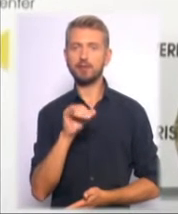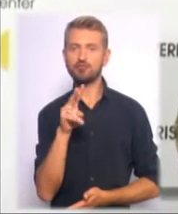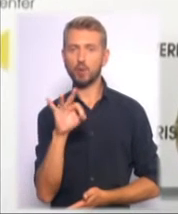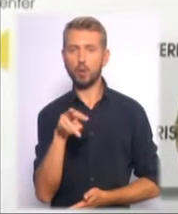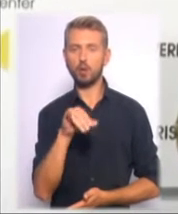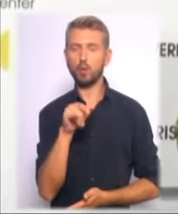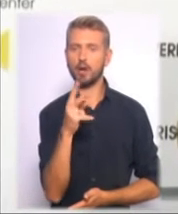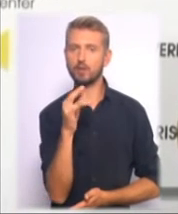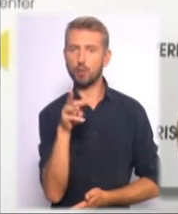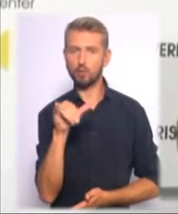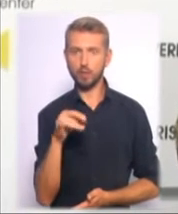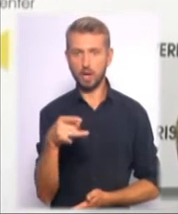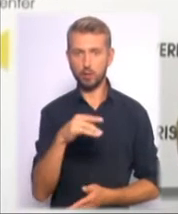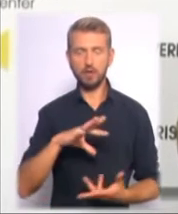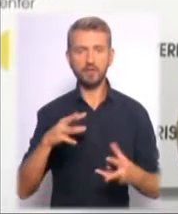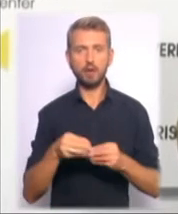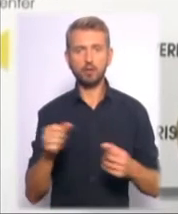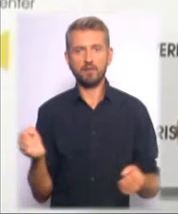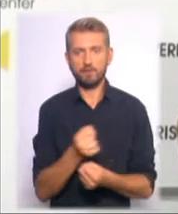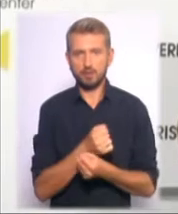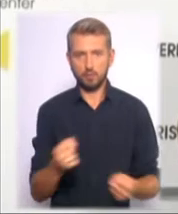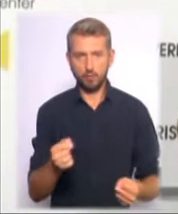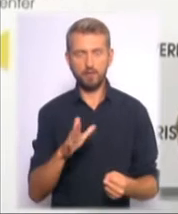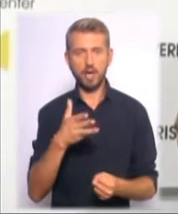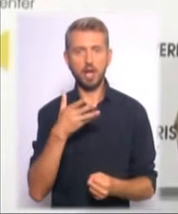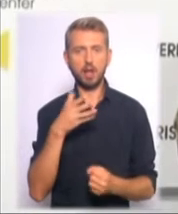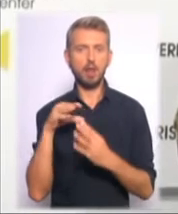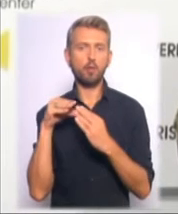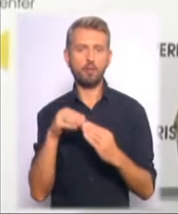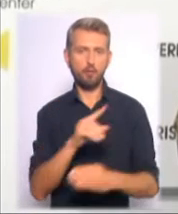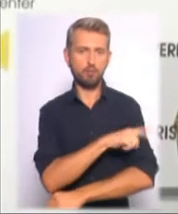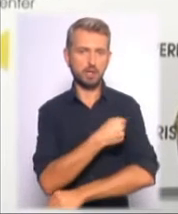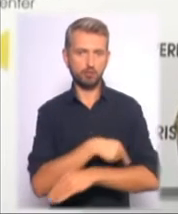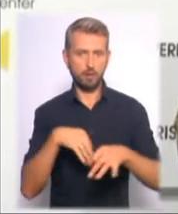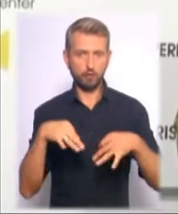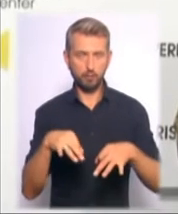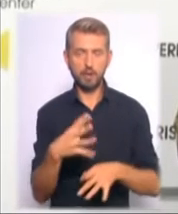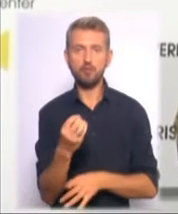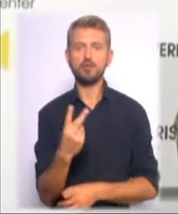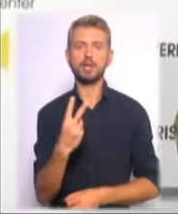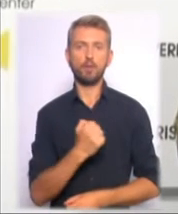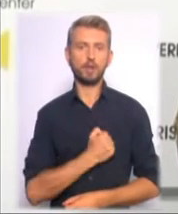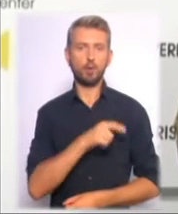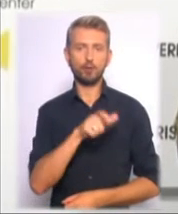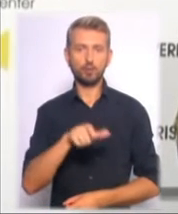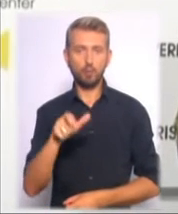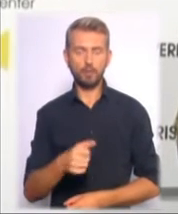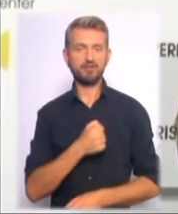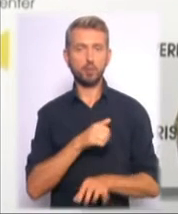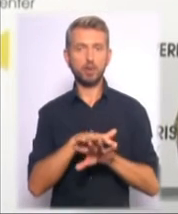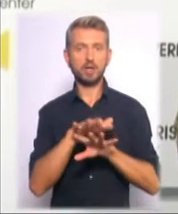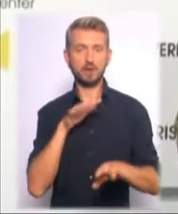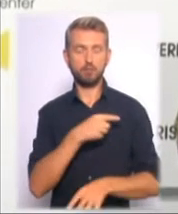внаслідок вибуху гранати у легковому медичному автомобілі. Іще двоє військовослужбовців Збройних сил отримали